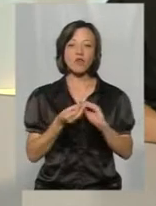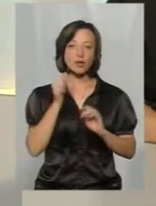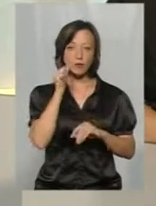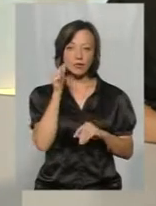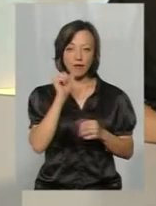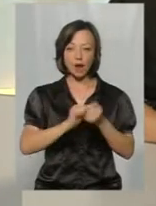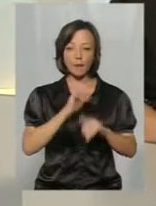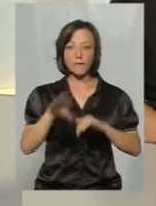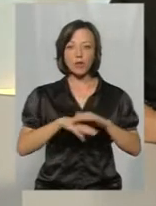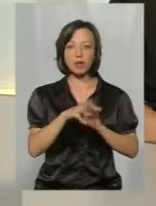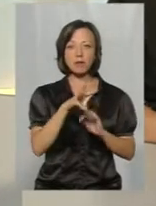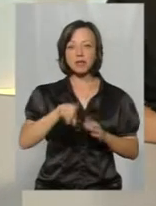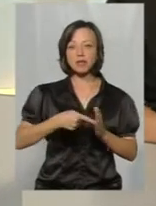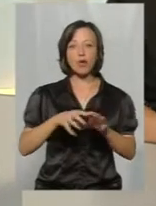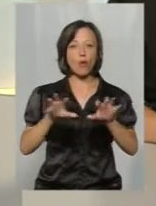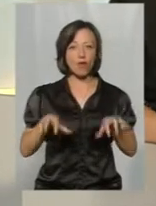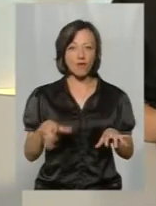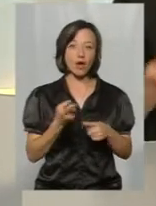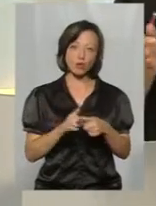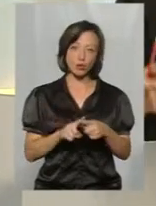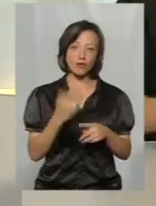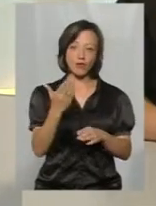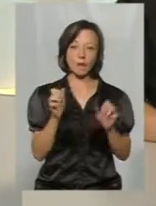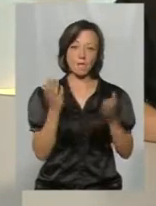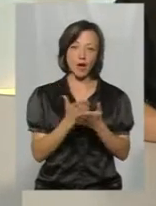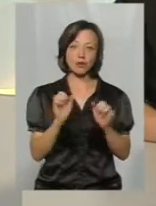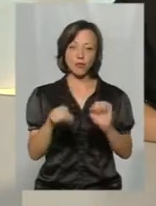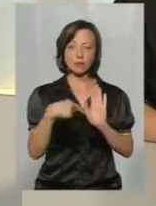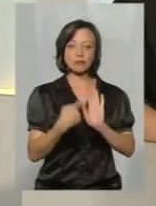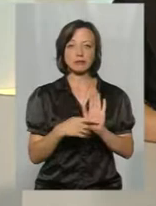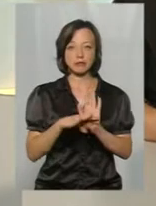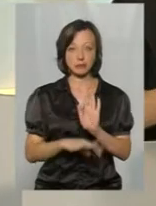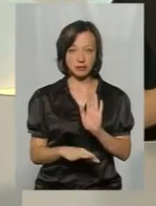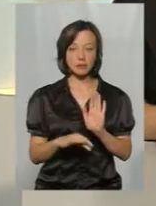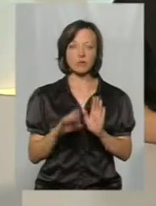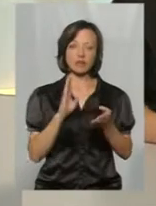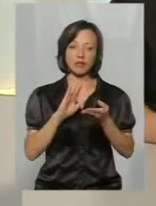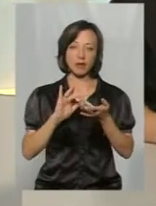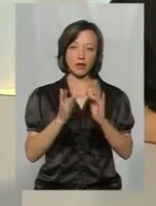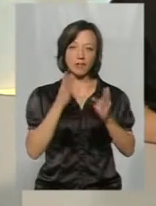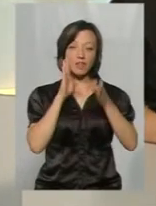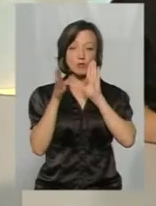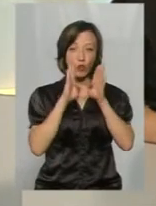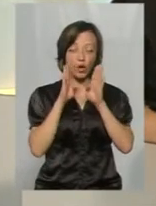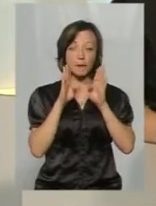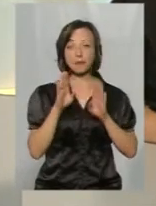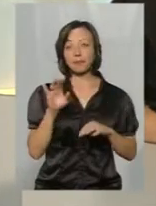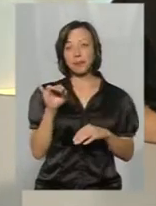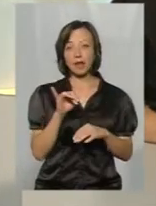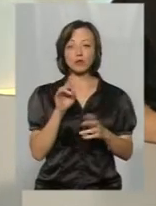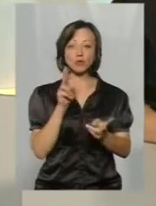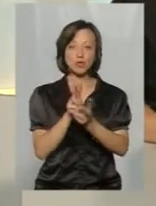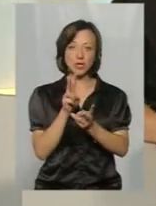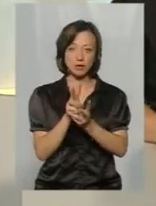завтра Кам'янець-Подільський міський голова, тому ви ще маєте змогу поставити свої питання у соцмережі Facebook. А